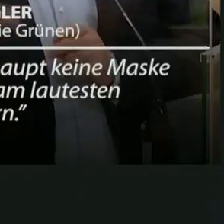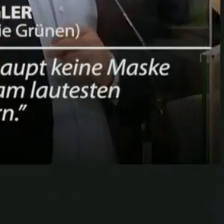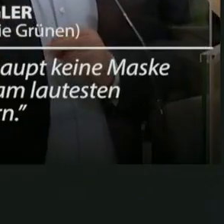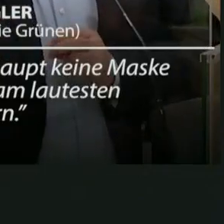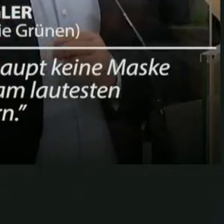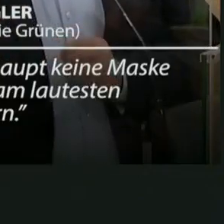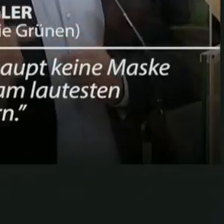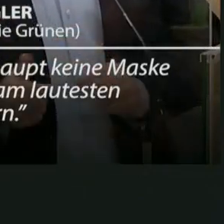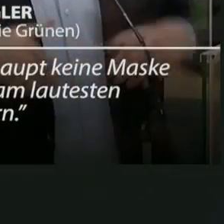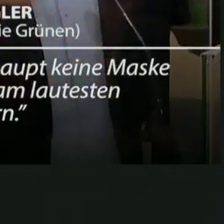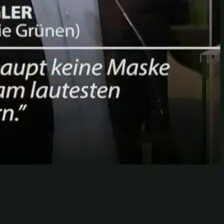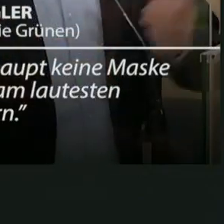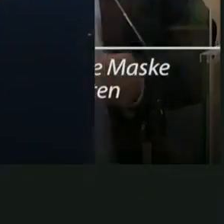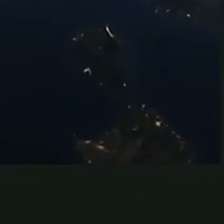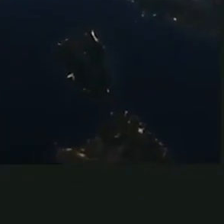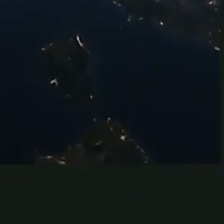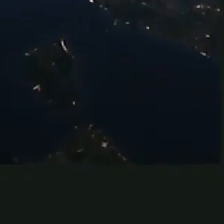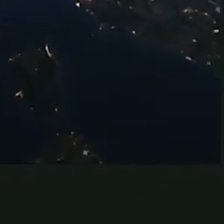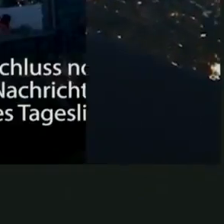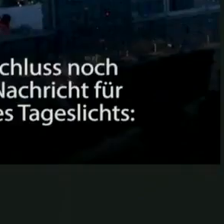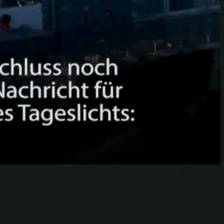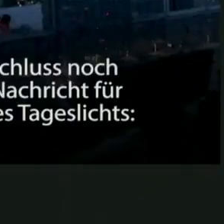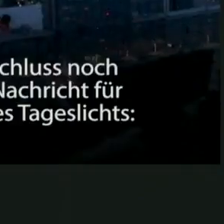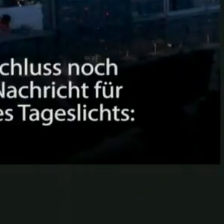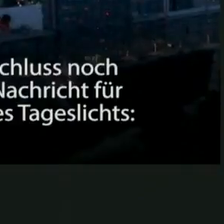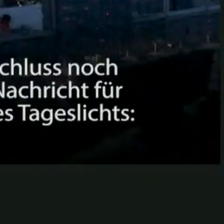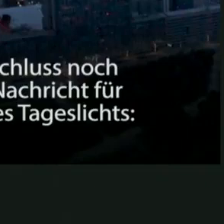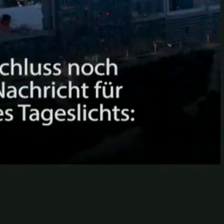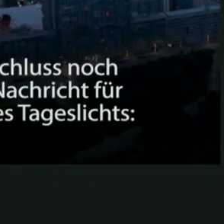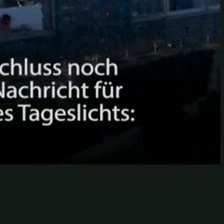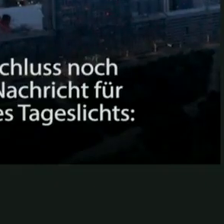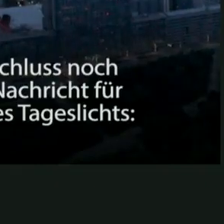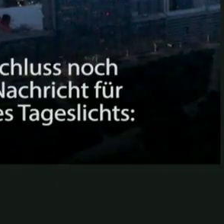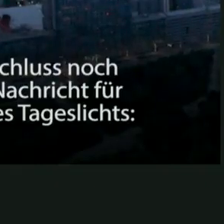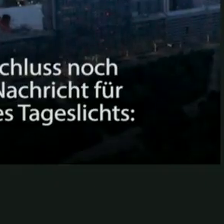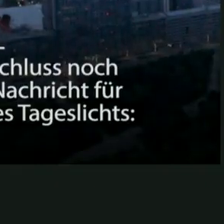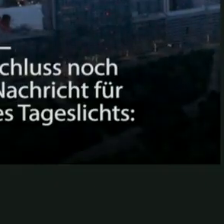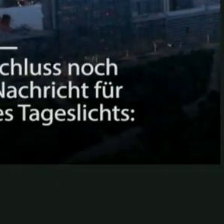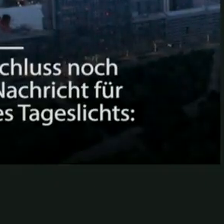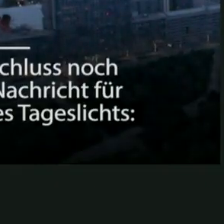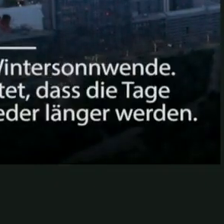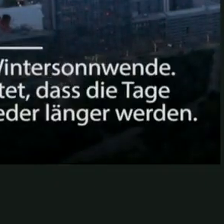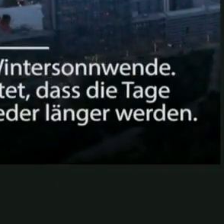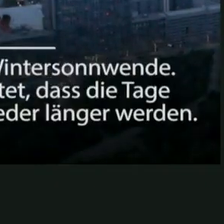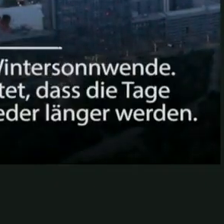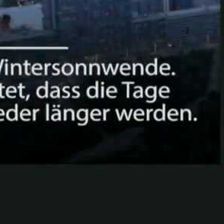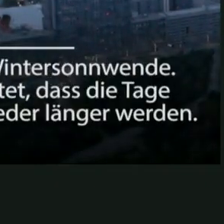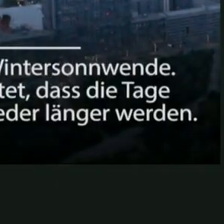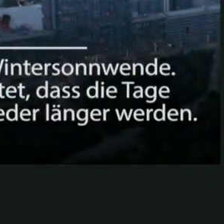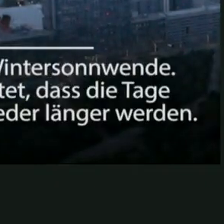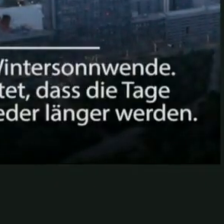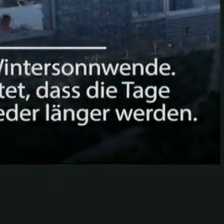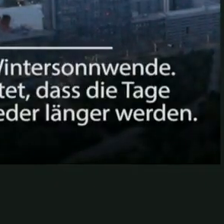einer narzisstischen Persönlichkeit geprägt wird, die jetzt in ihrer Eitelkeit verletzt ist. Und das ist der Grund dafür, warum Sie die